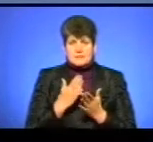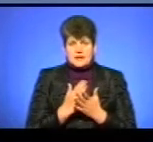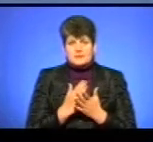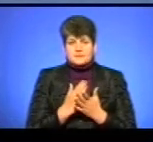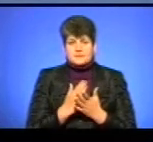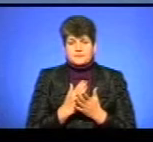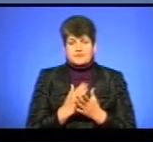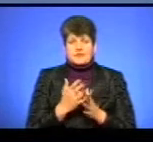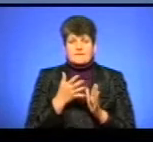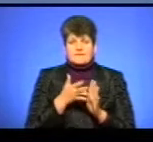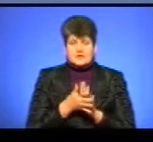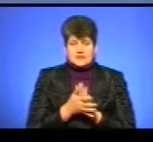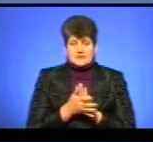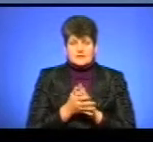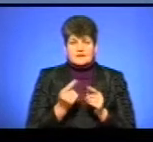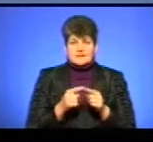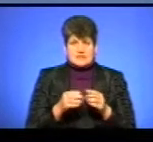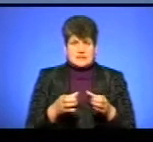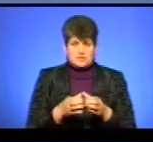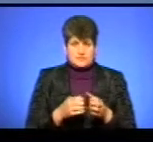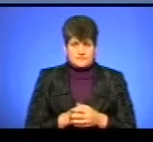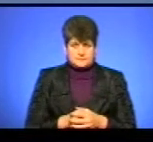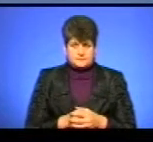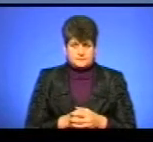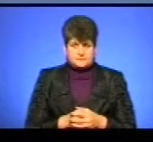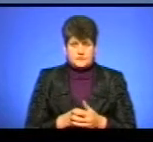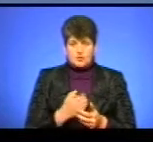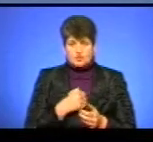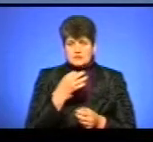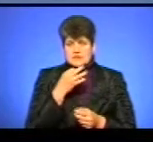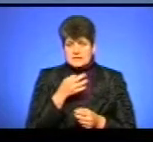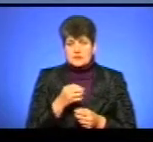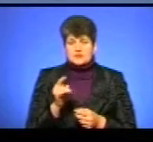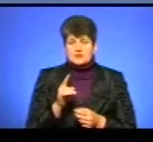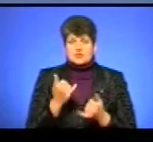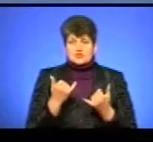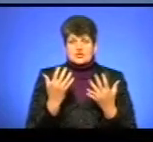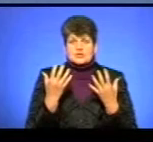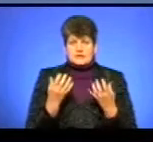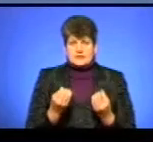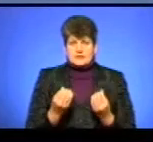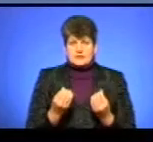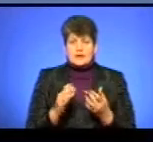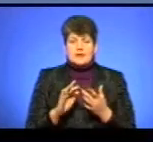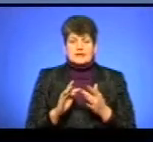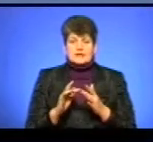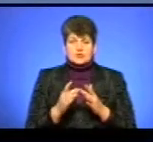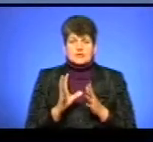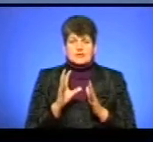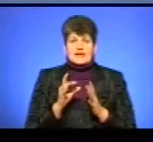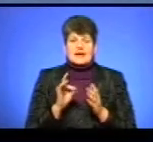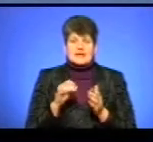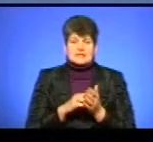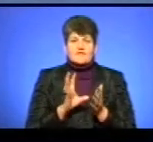витрати в даній категорії. Хочу сказати, що на сьогоднішній день в електронний реєстр внесено 4